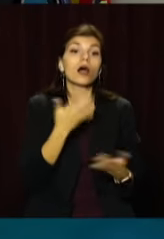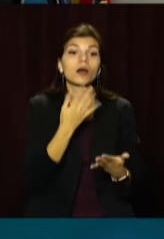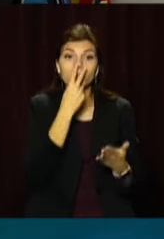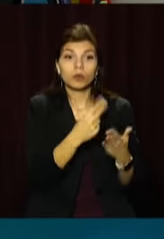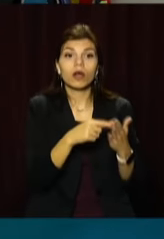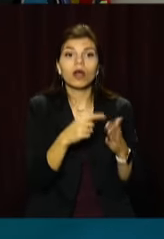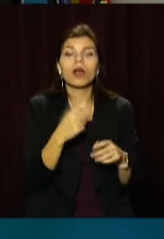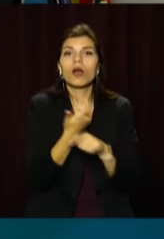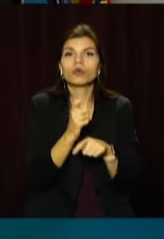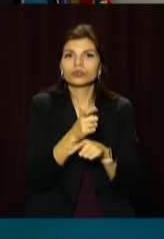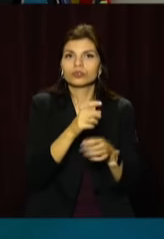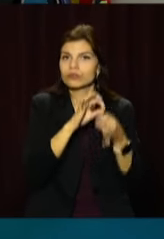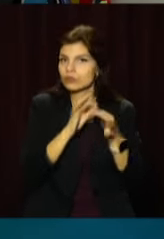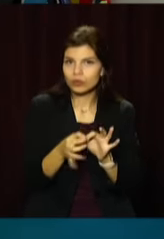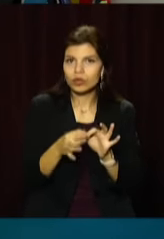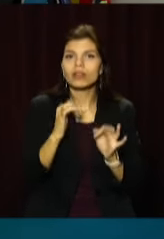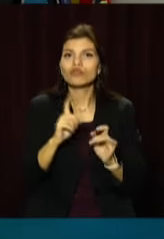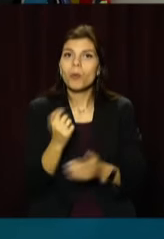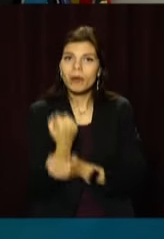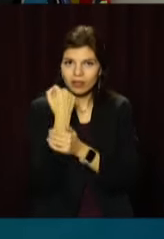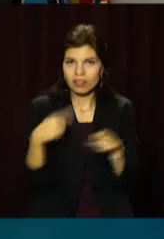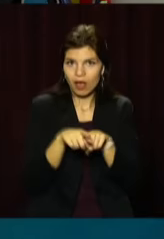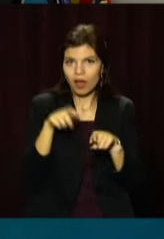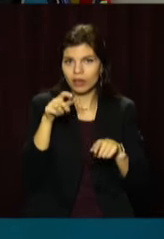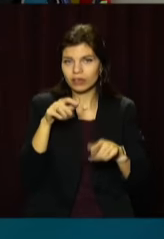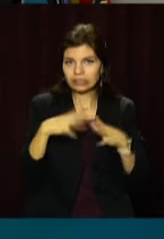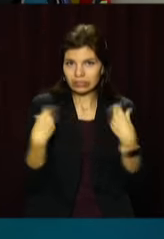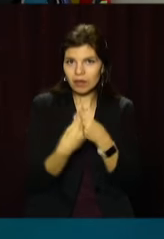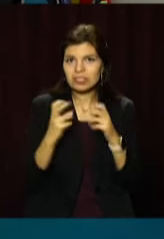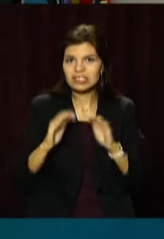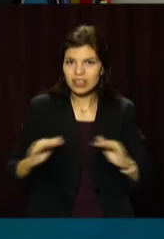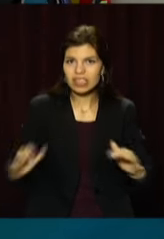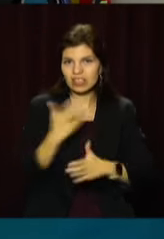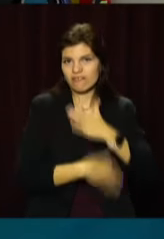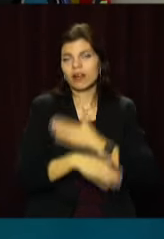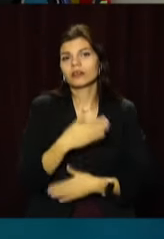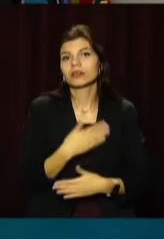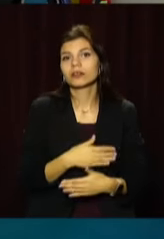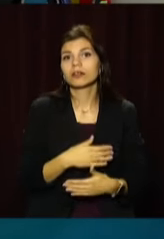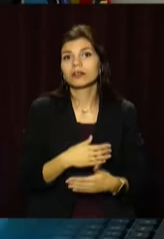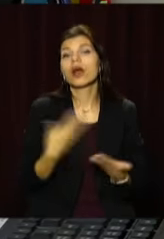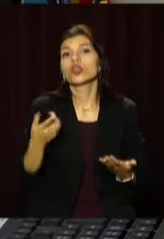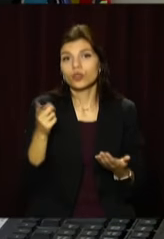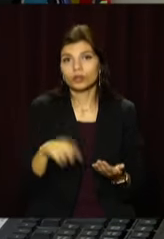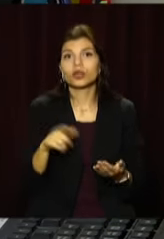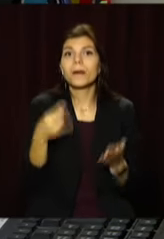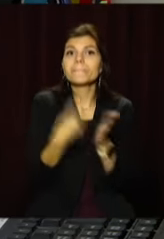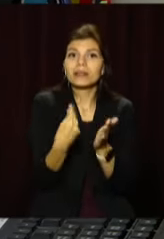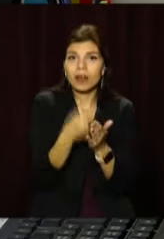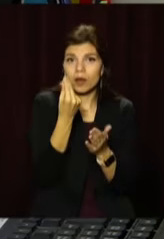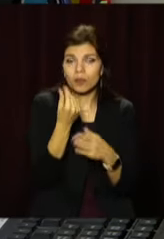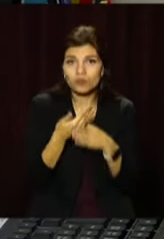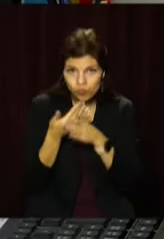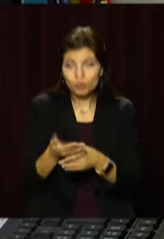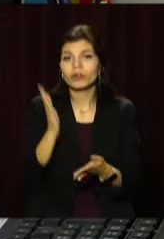передбачена низька заходів щодо підтримки таких сімей з дітьми з інвалідністю. Також і матеріальна